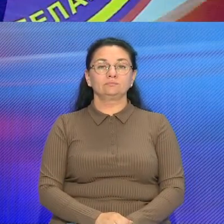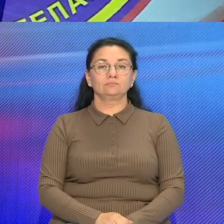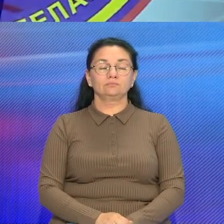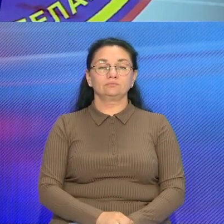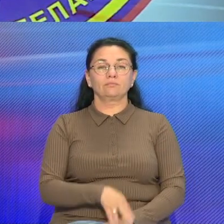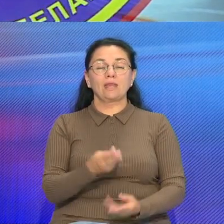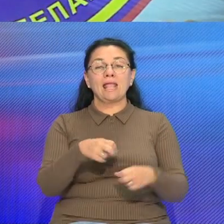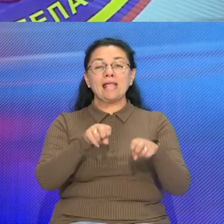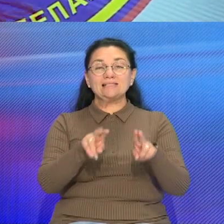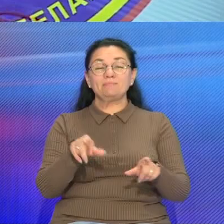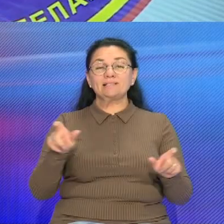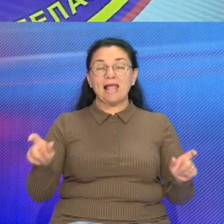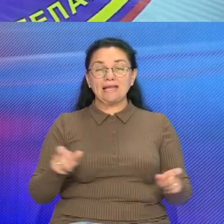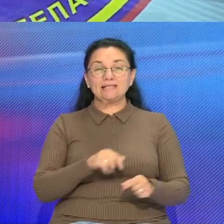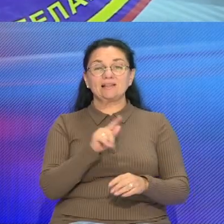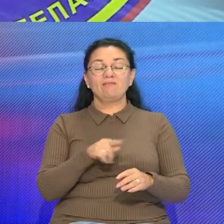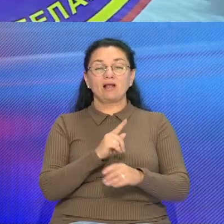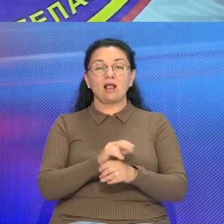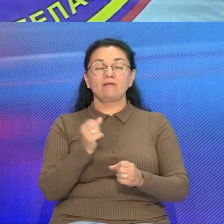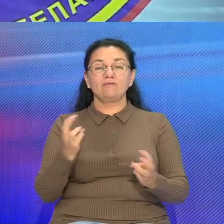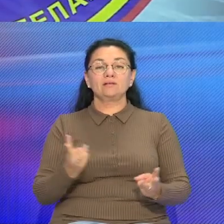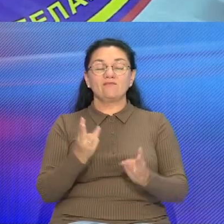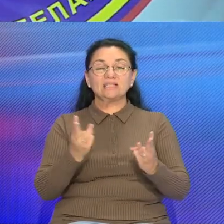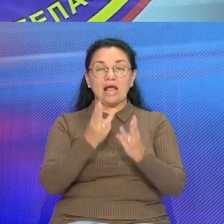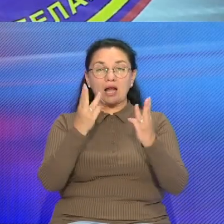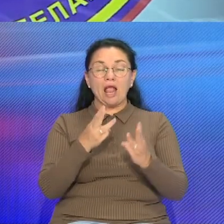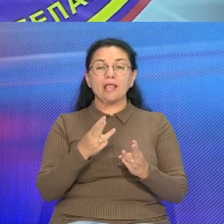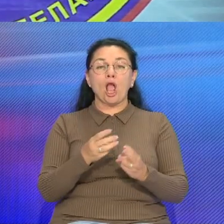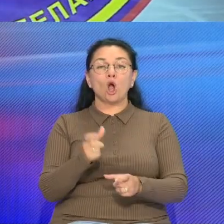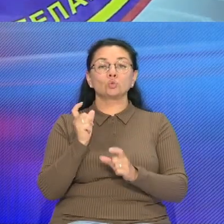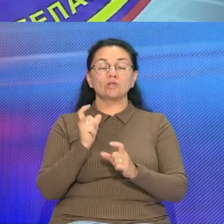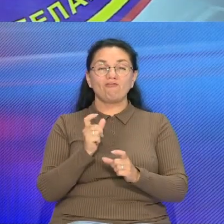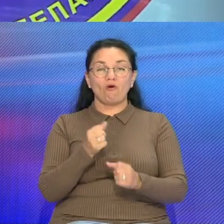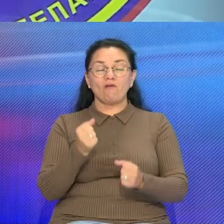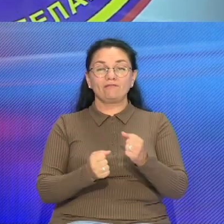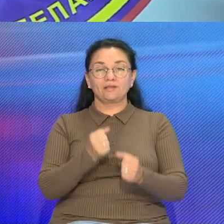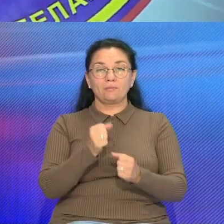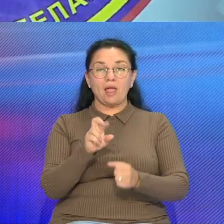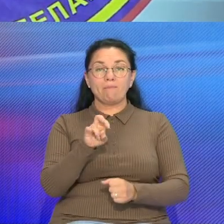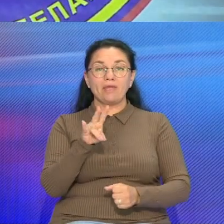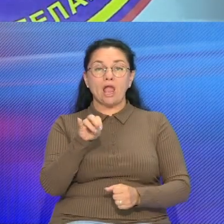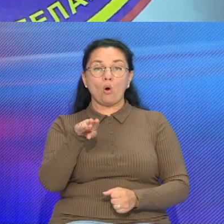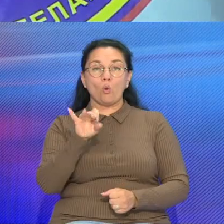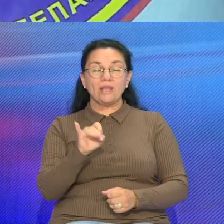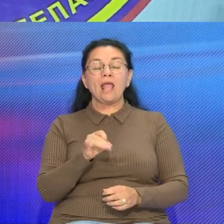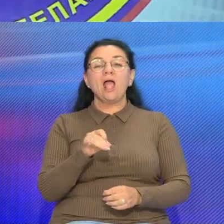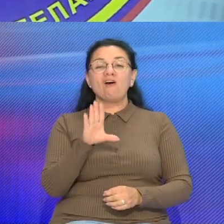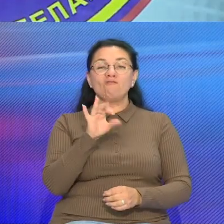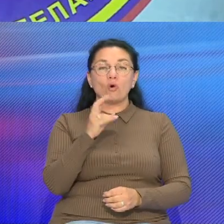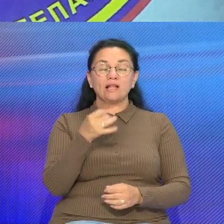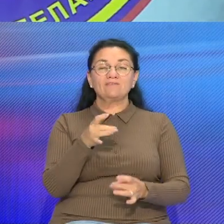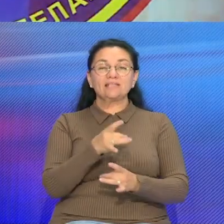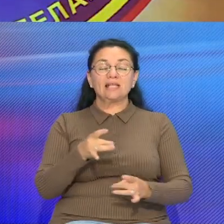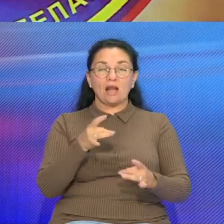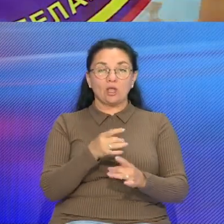Специалисты вызначают причину сгорания грузового автомобиля У агрогородку Бинякони Вороновского района Гэты пожар у